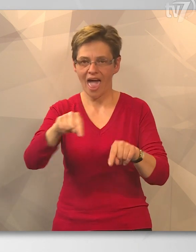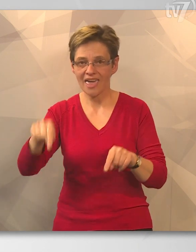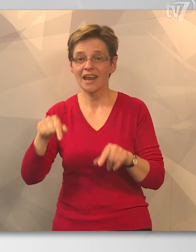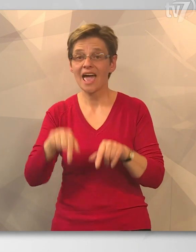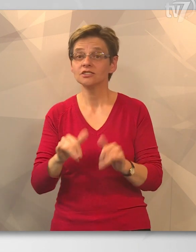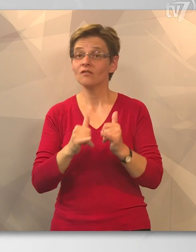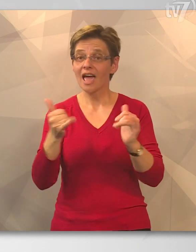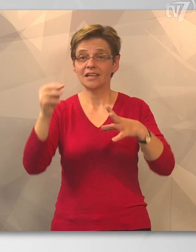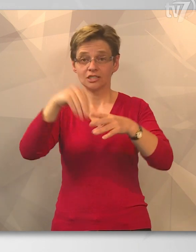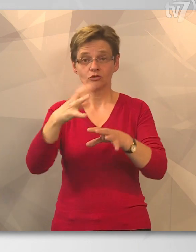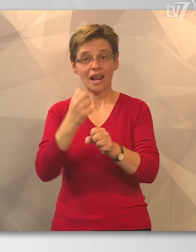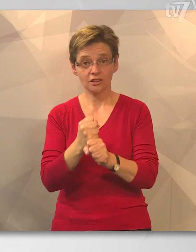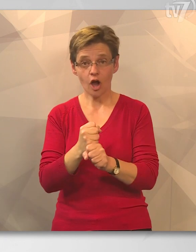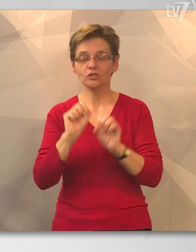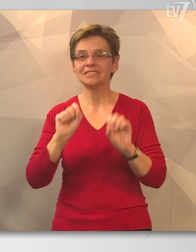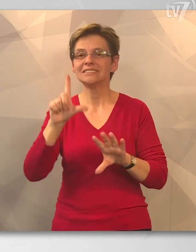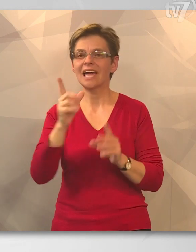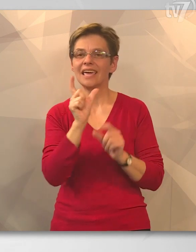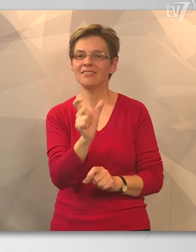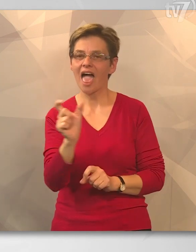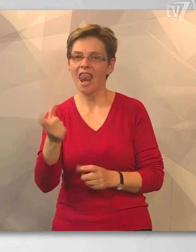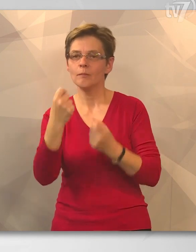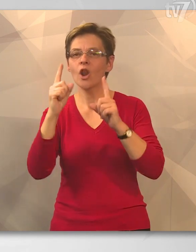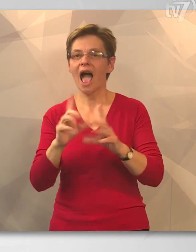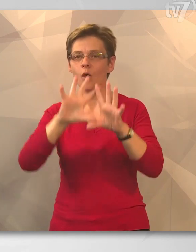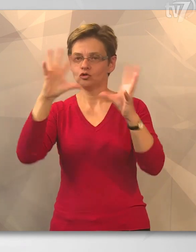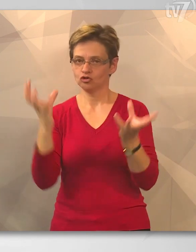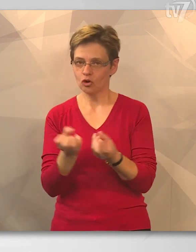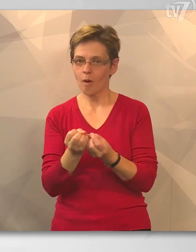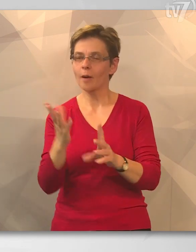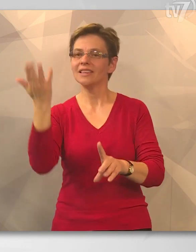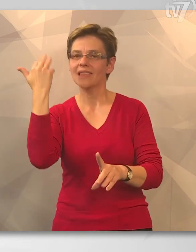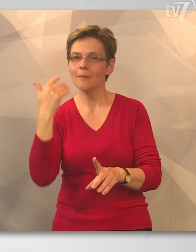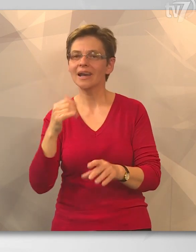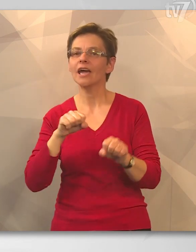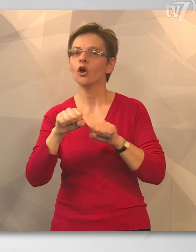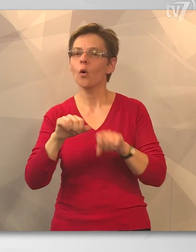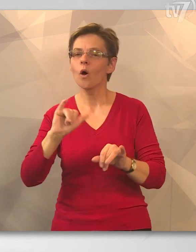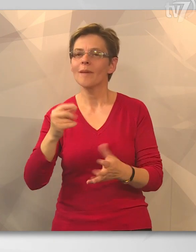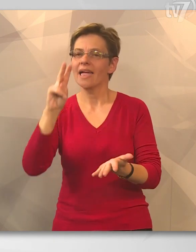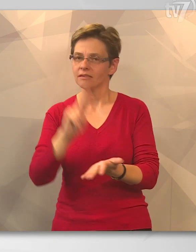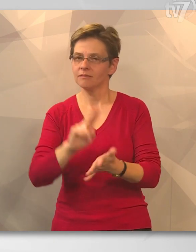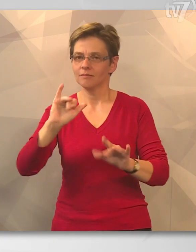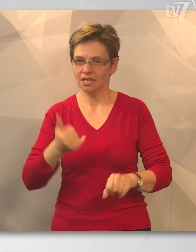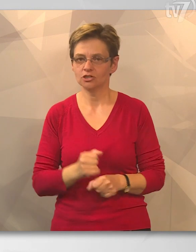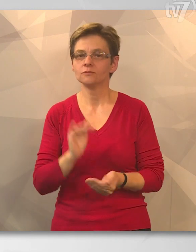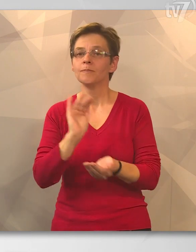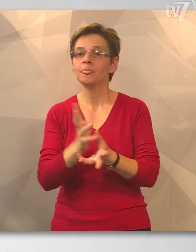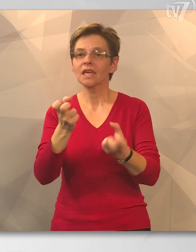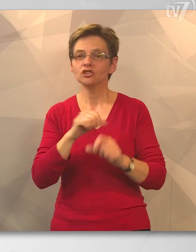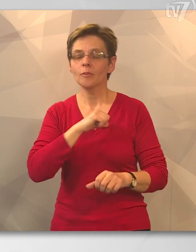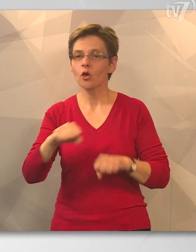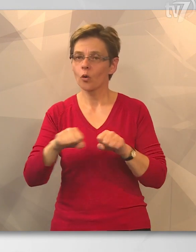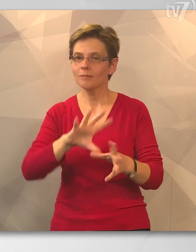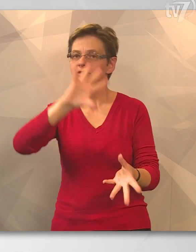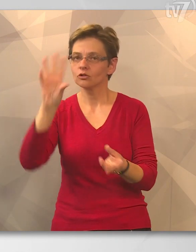ezek a fejlesztések is beletartoznak abba a 12 elemből álló csomagba, amelyet nemrég a kormány is jóvá hagyott. A Békés